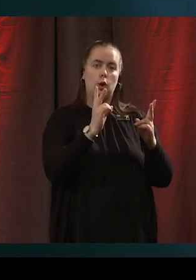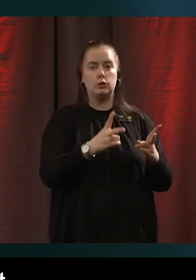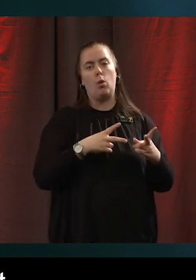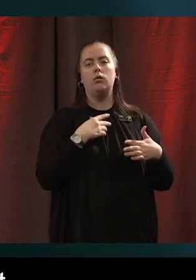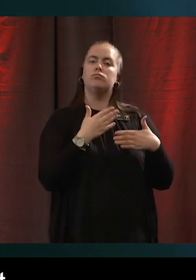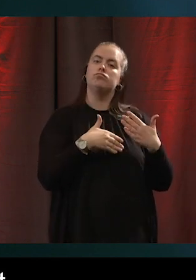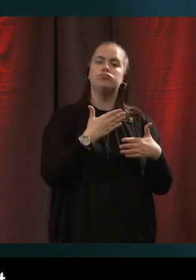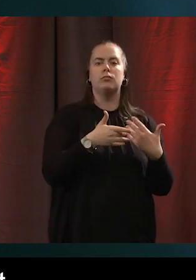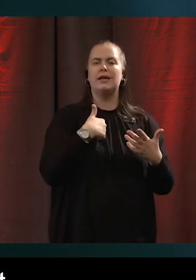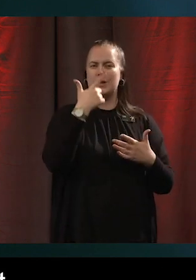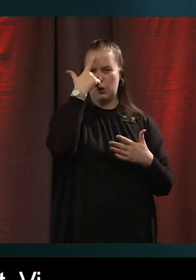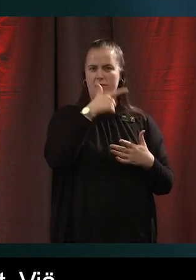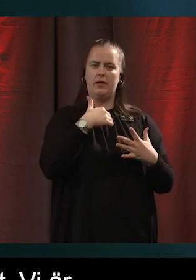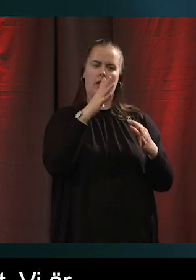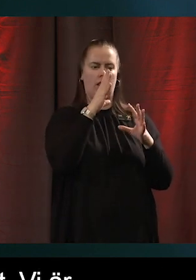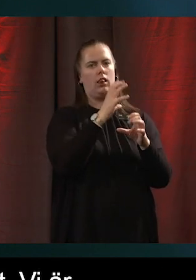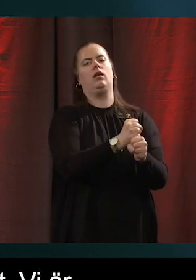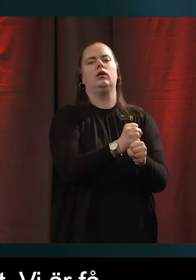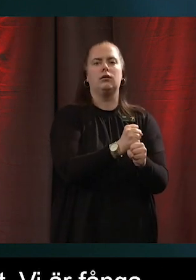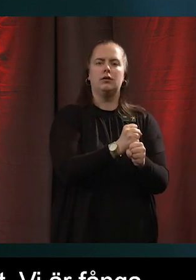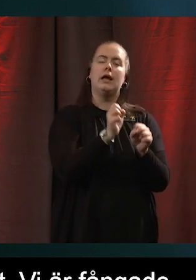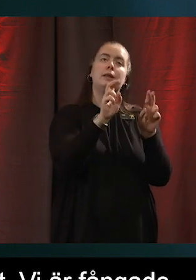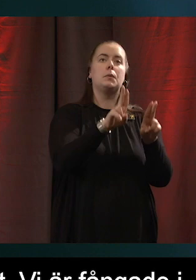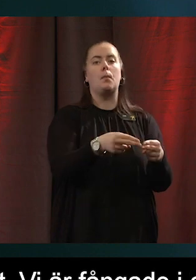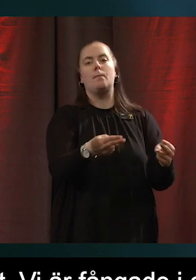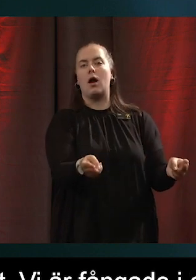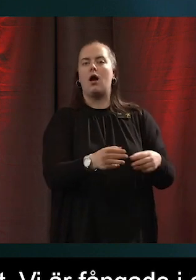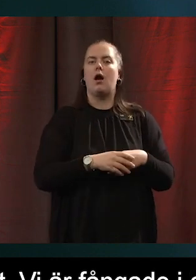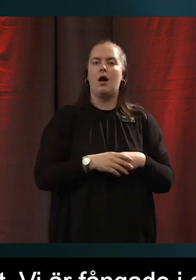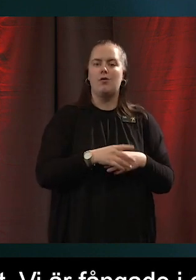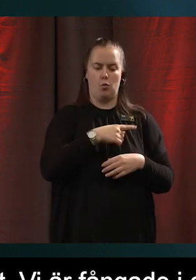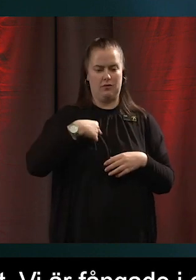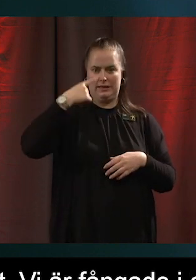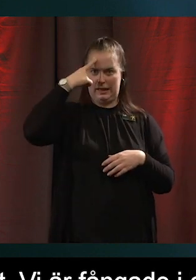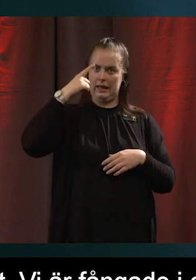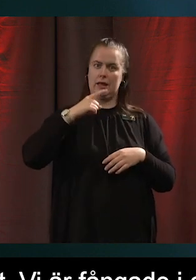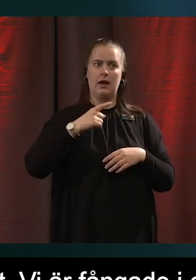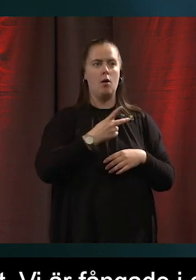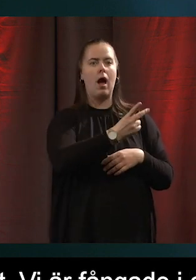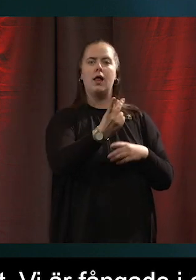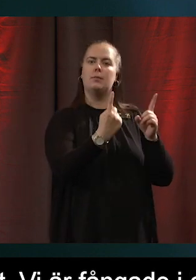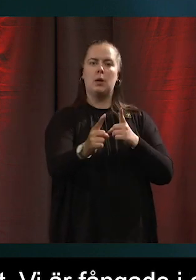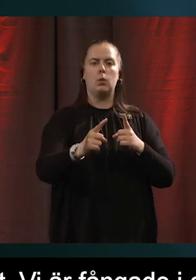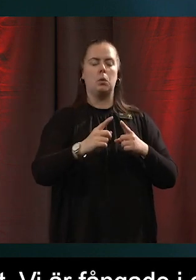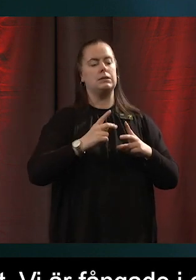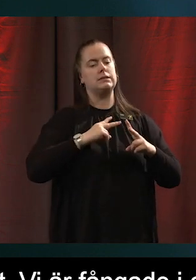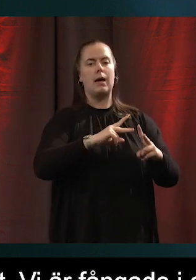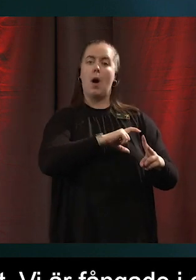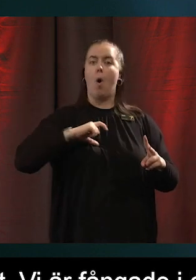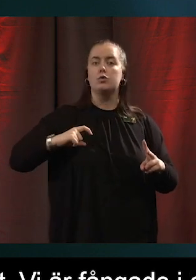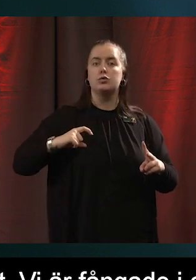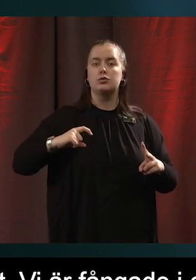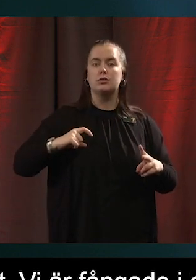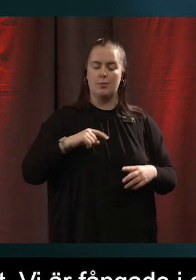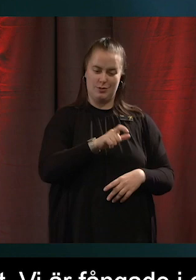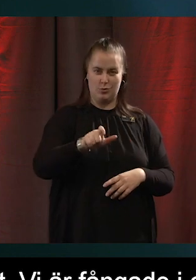fångade i någon slags normalitet. Och då tänker vi bara på de som är väldigt lika oss själva. De som designar saker i